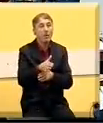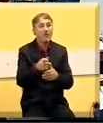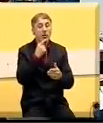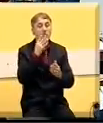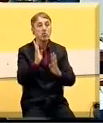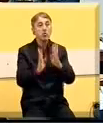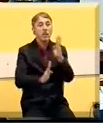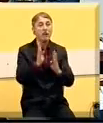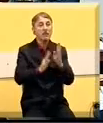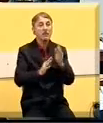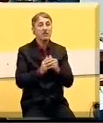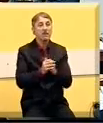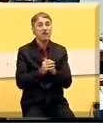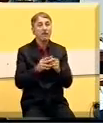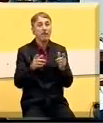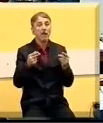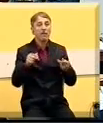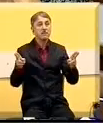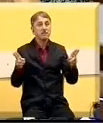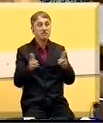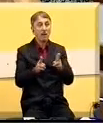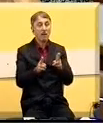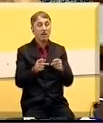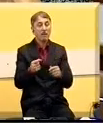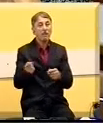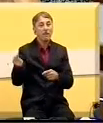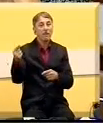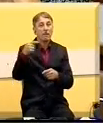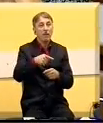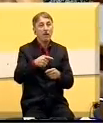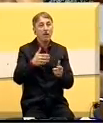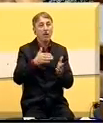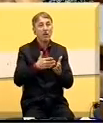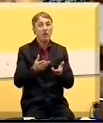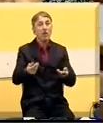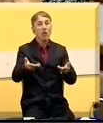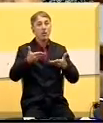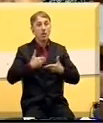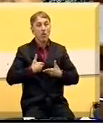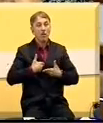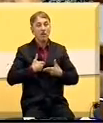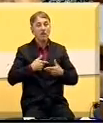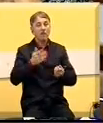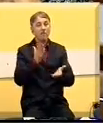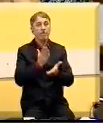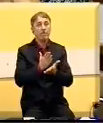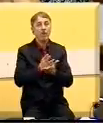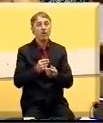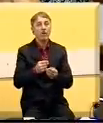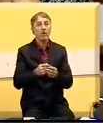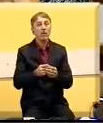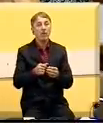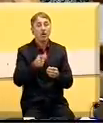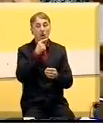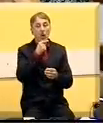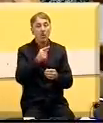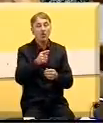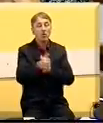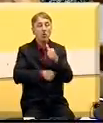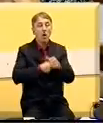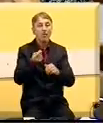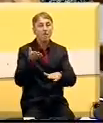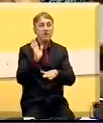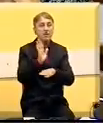šumarstvo već na jednoj od narednih vlada predložiti da se dobit fonda koja će za 2014. godinu